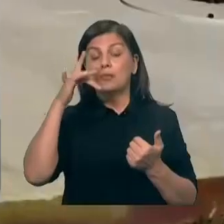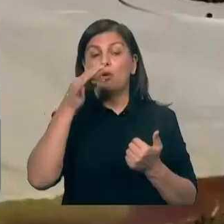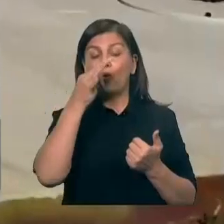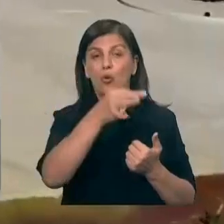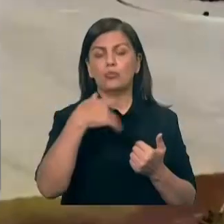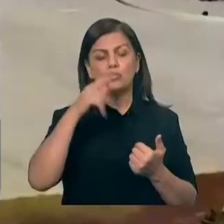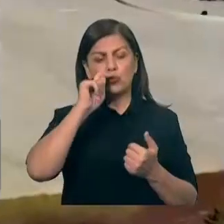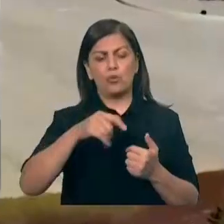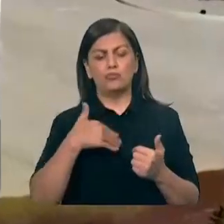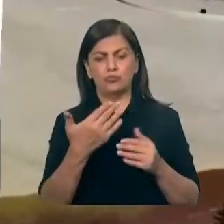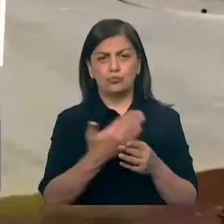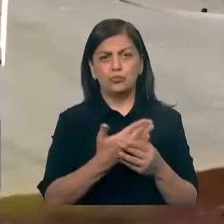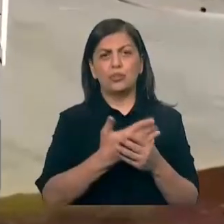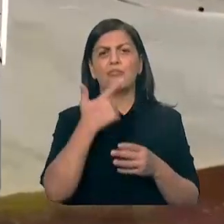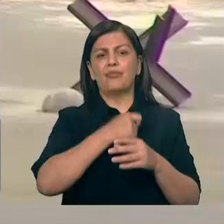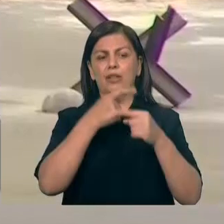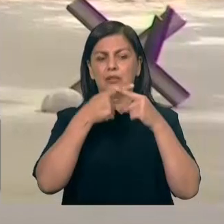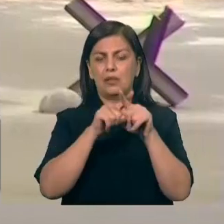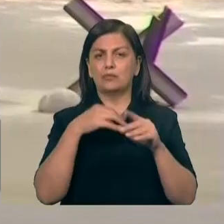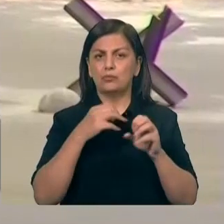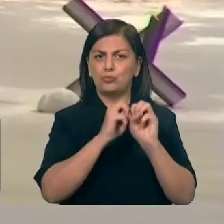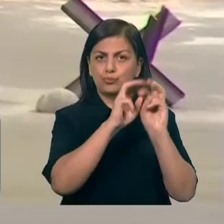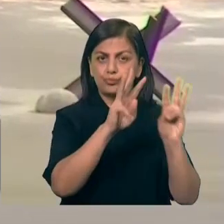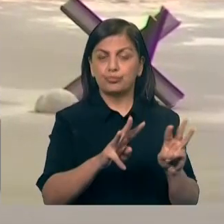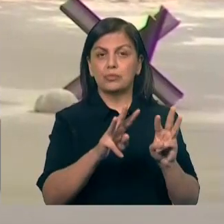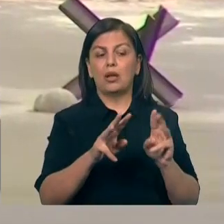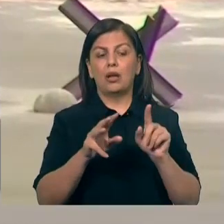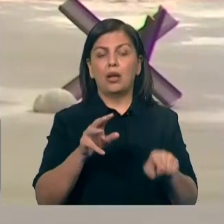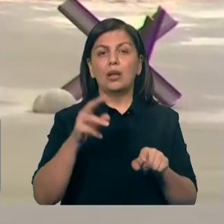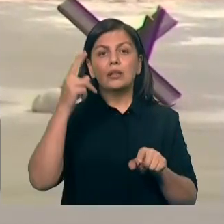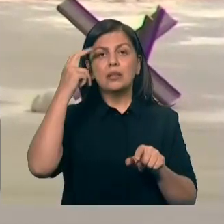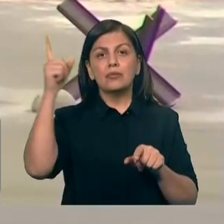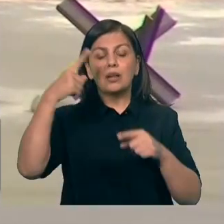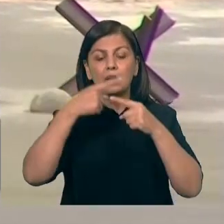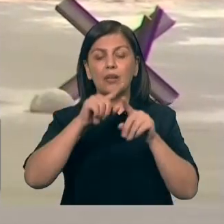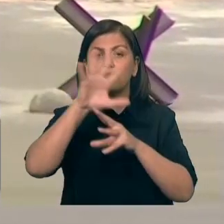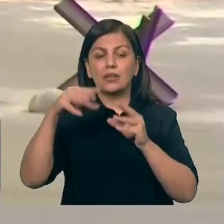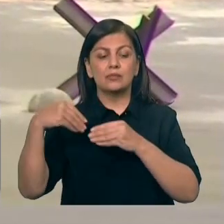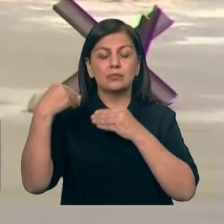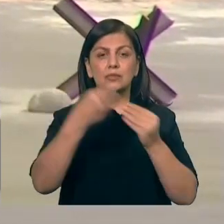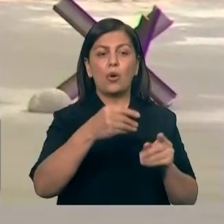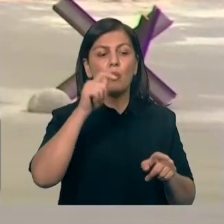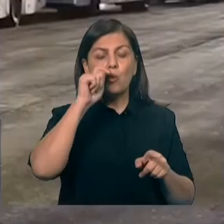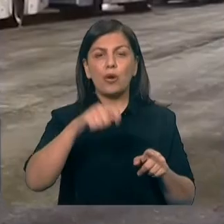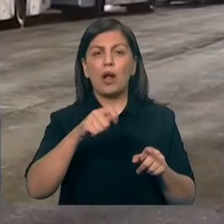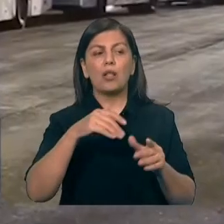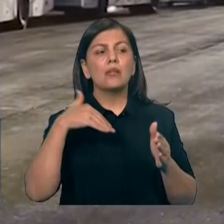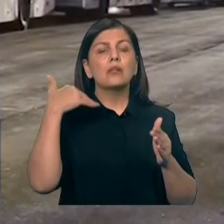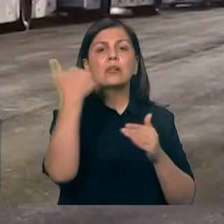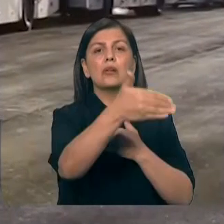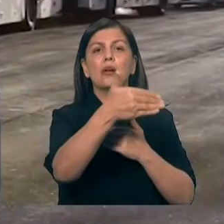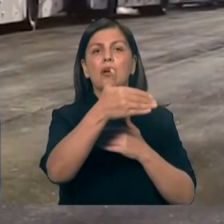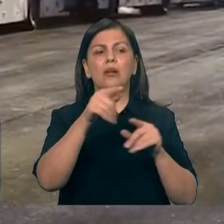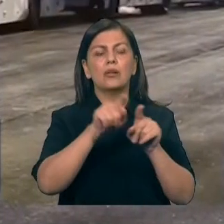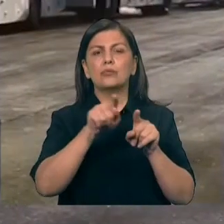də və hətta onu silahlarla təhkiz etsə də, ən maraqlı məqam Kiev əverilən silahların Ukraynanı qələbəyə yox. Daha çox